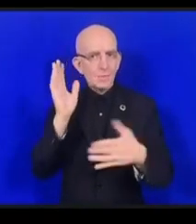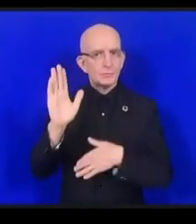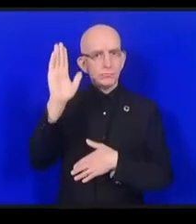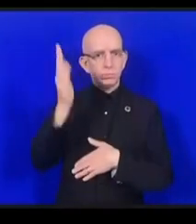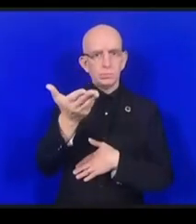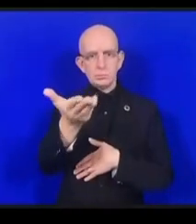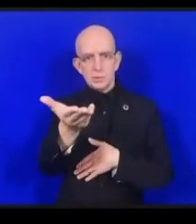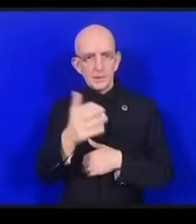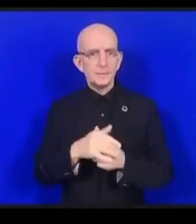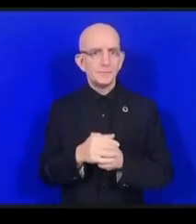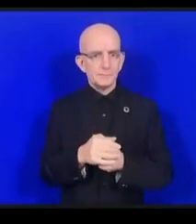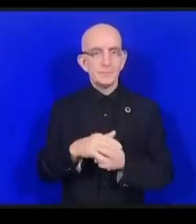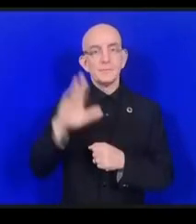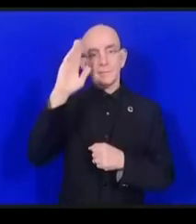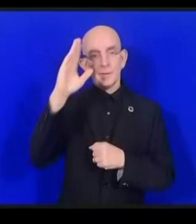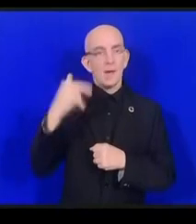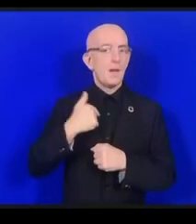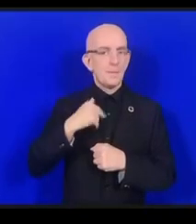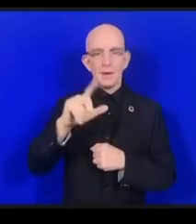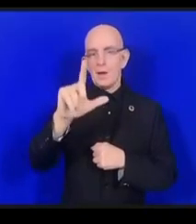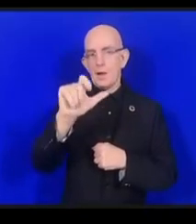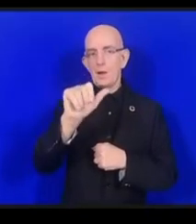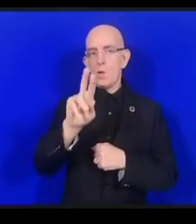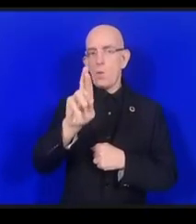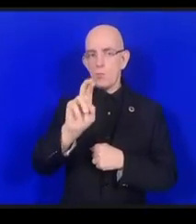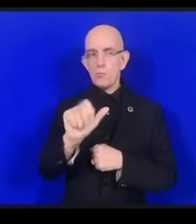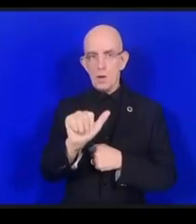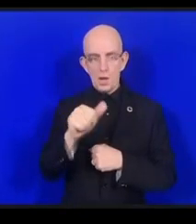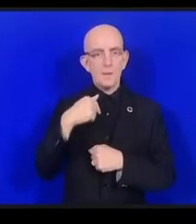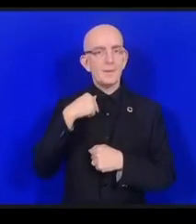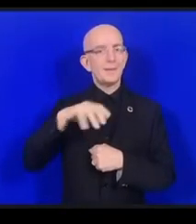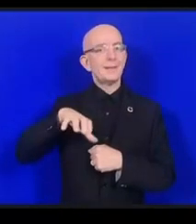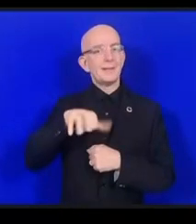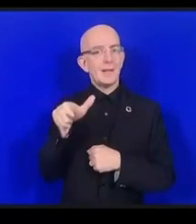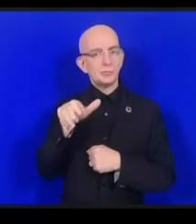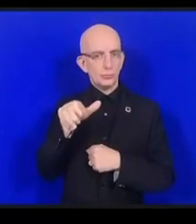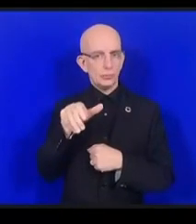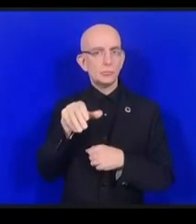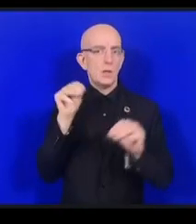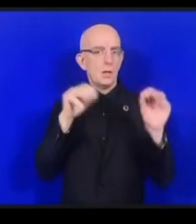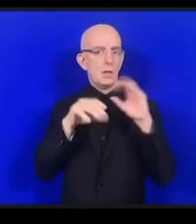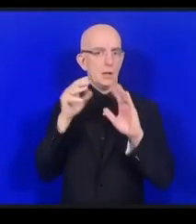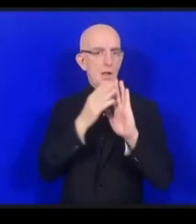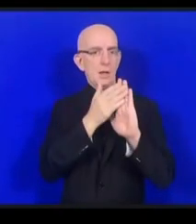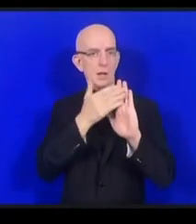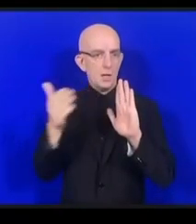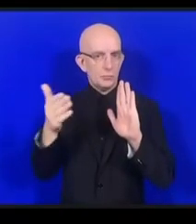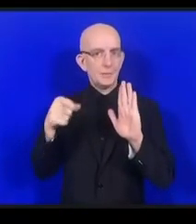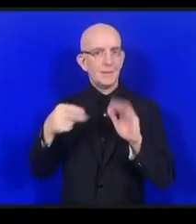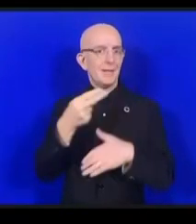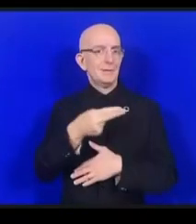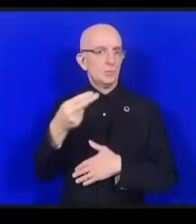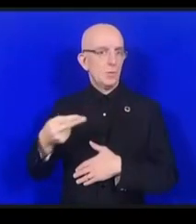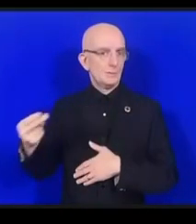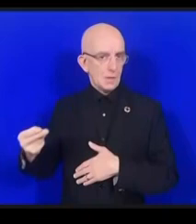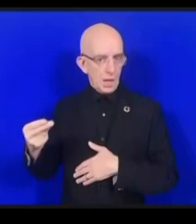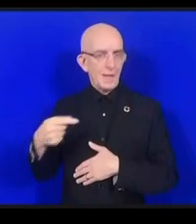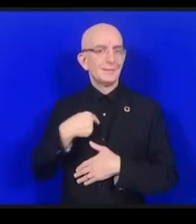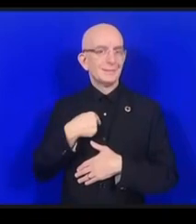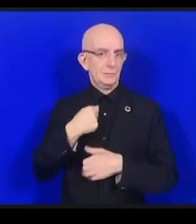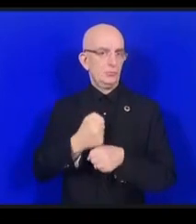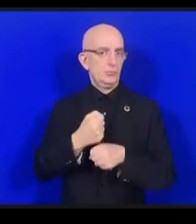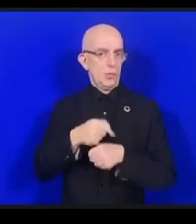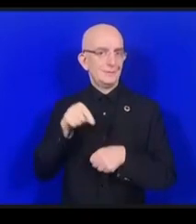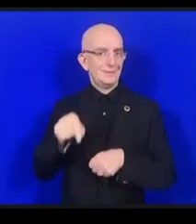Maura d'Indonésie de la bibliothèque nationale et j'aimerais vous donner la perspective de la bibliothèque aujourd'hui les bibliothèques se